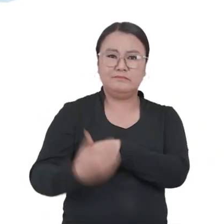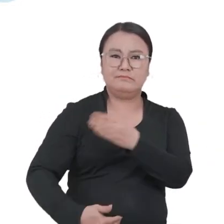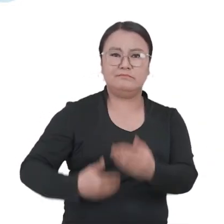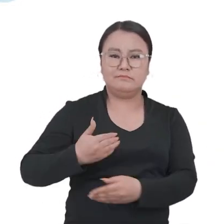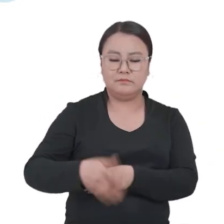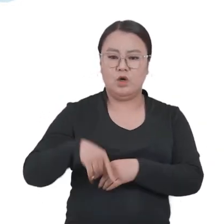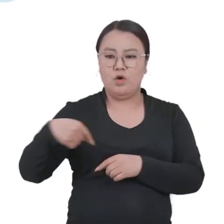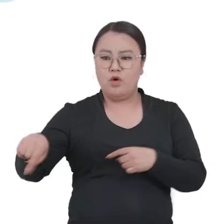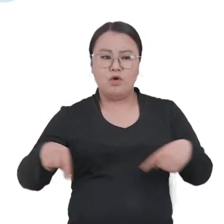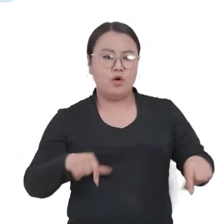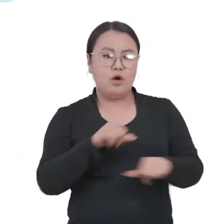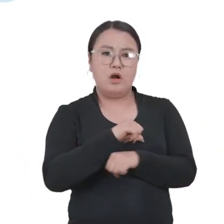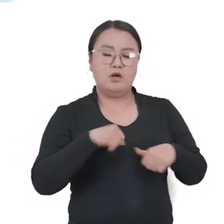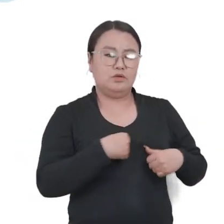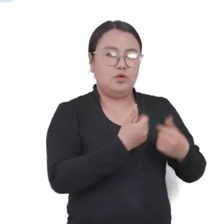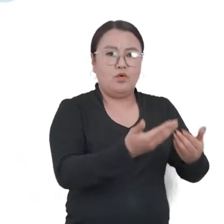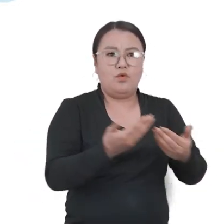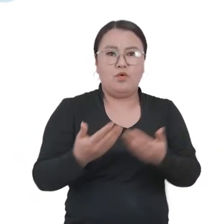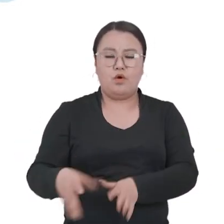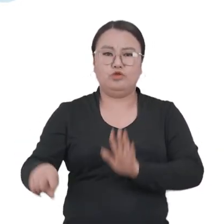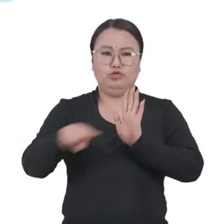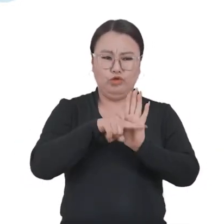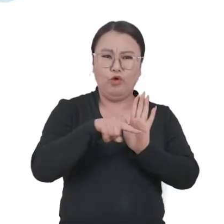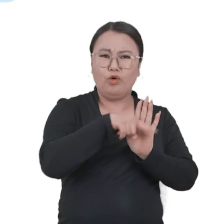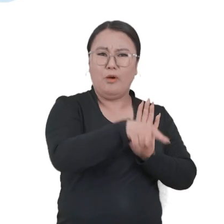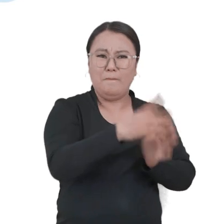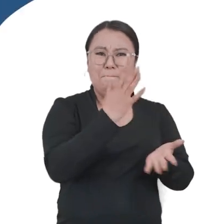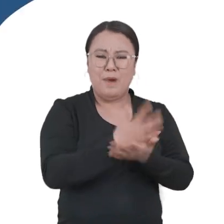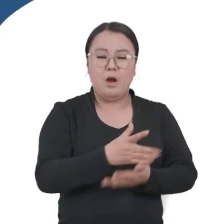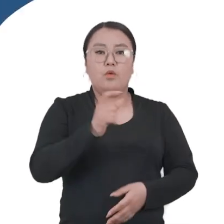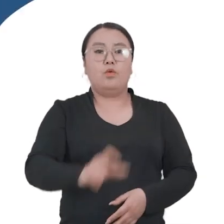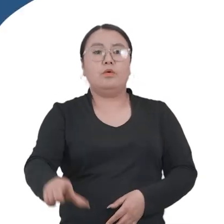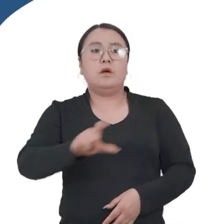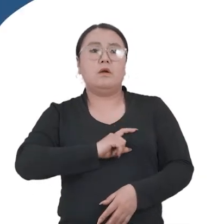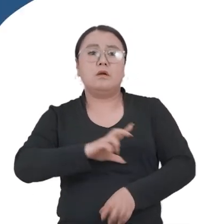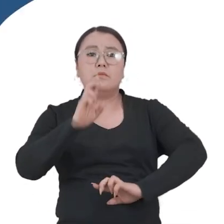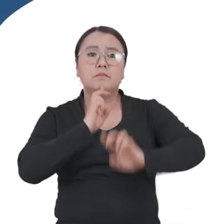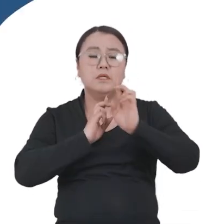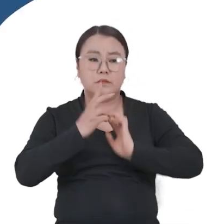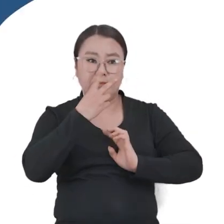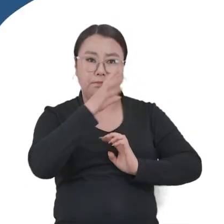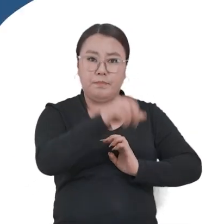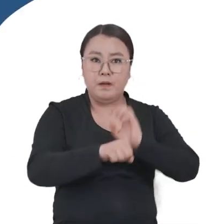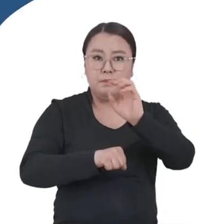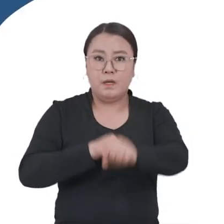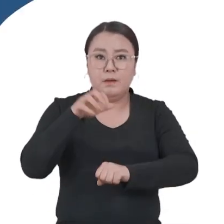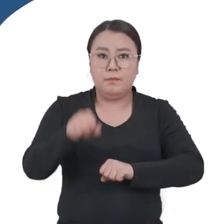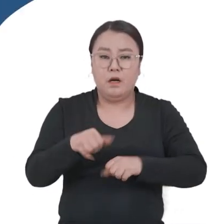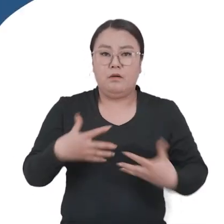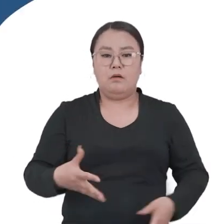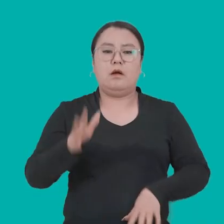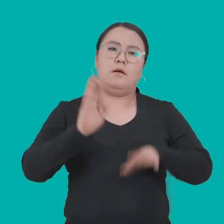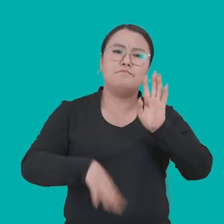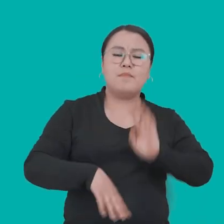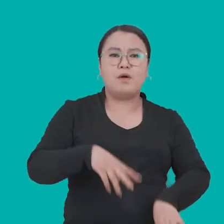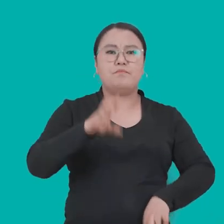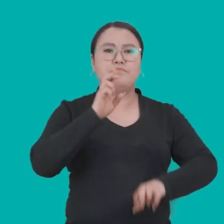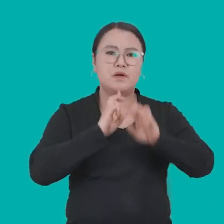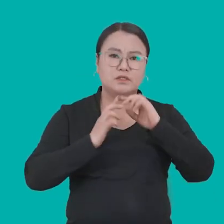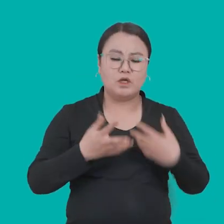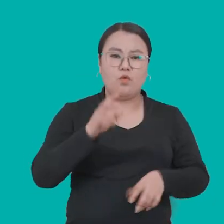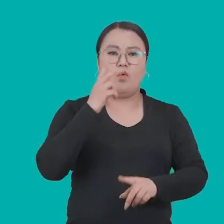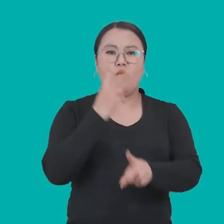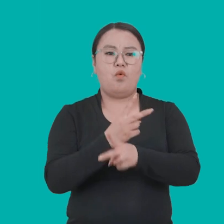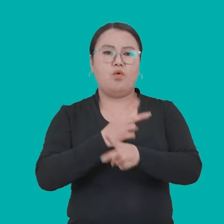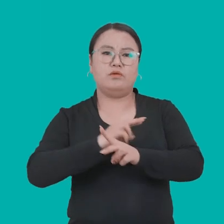хаан ойр орчмэйн эргэдэд өзүүлж болжашүй сүрг нөлүүг. Хүнэээрхийн эрсэдлиг элүүн сэнээрэй, альбаа эрсэдл хууэлыйн